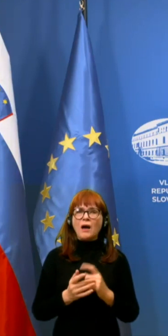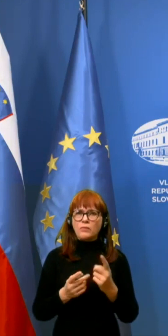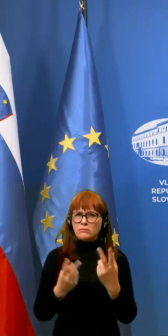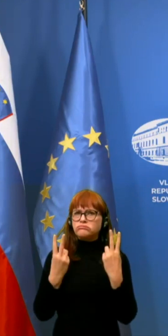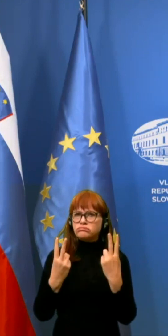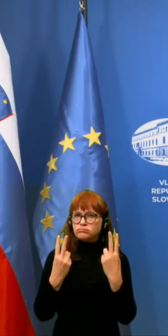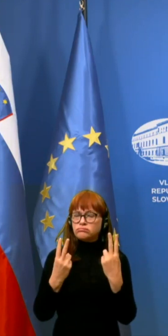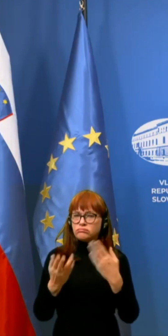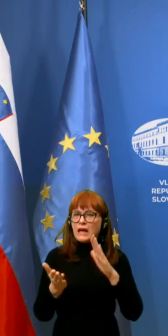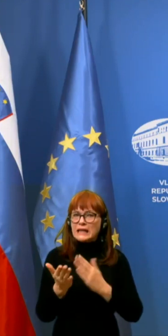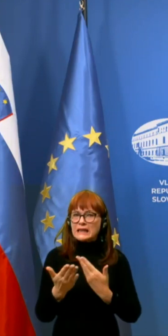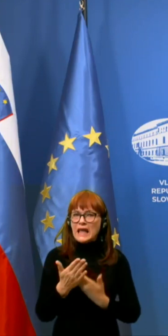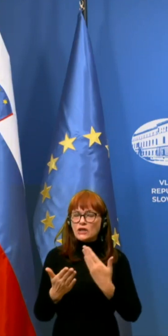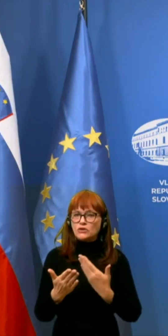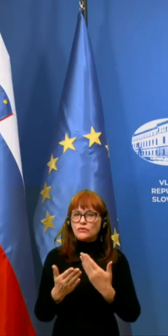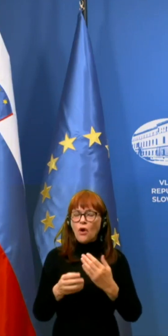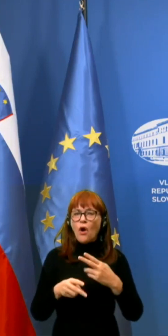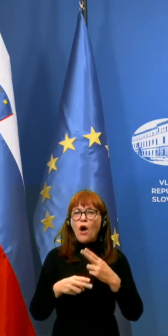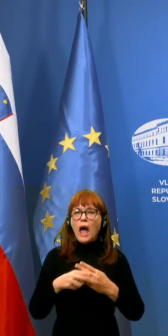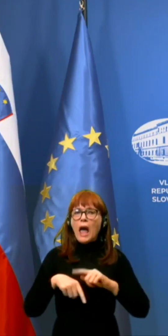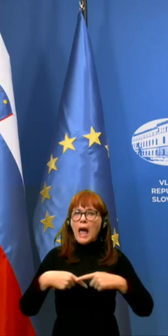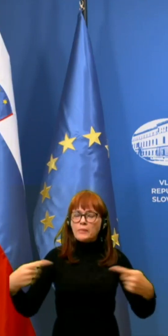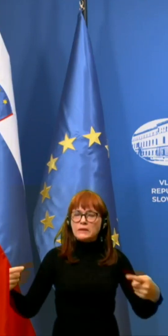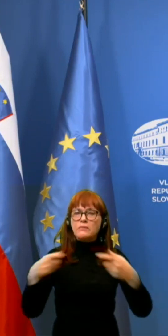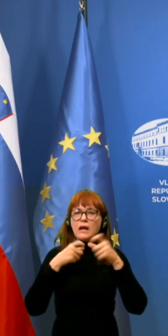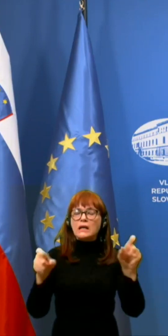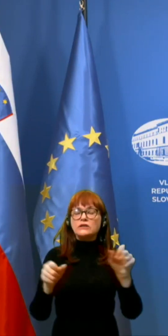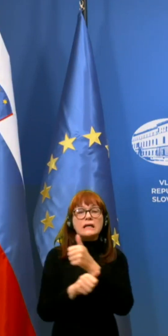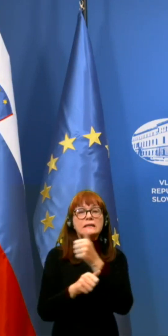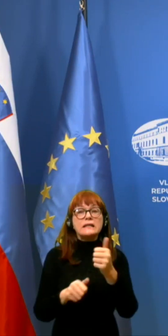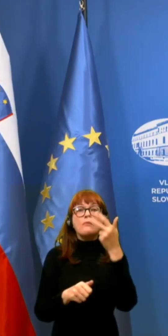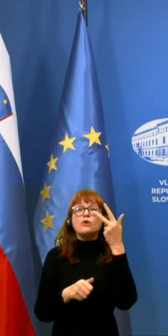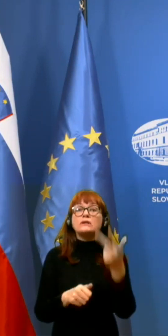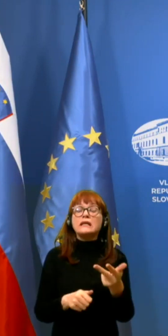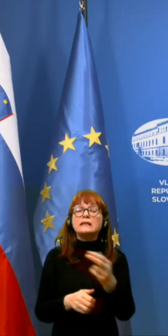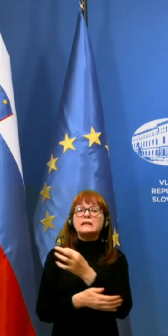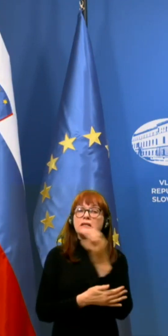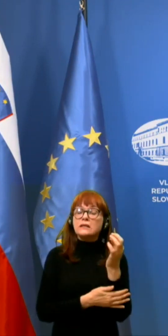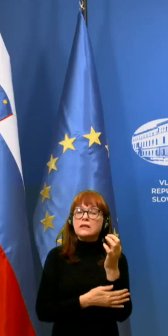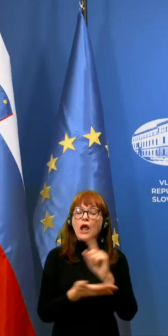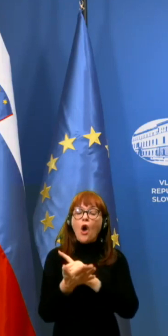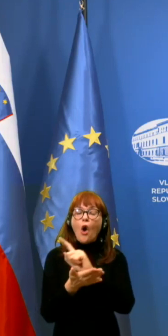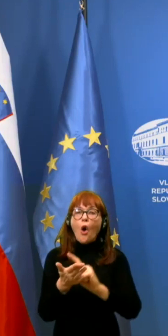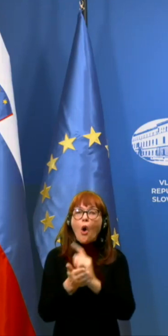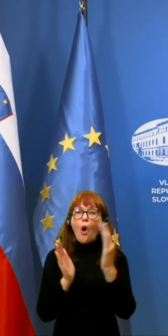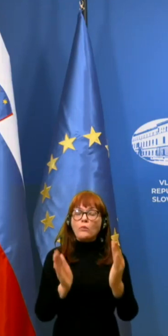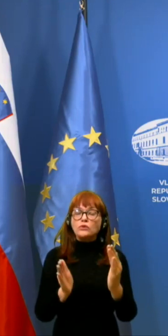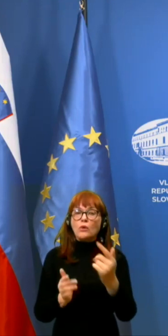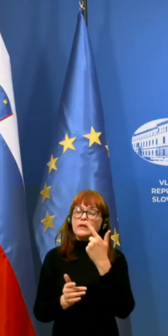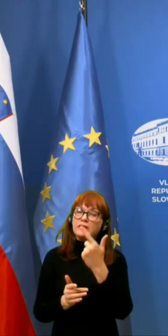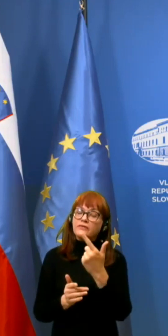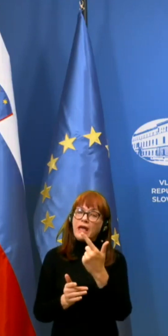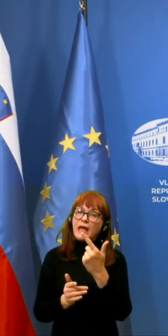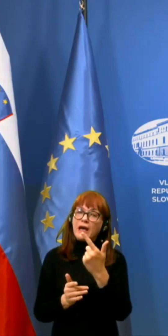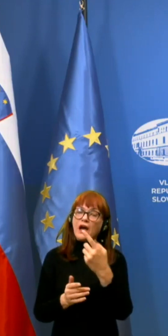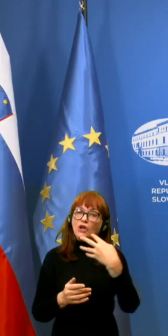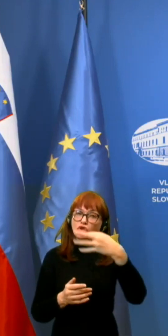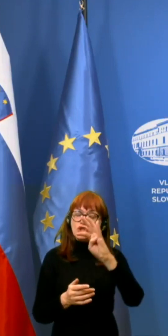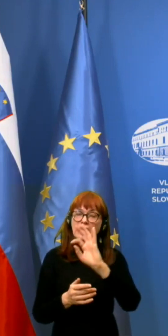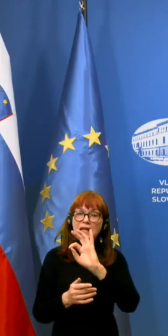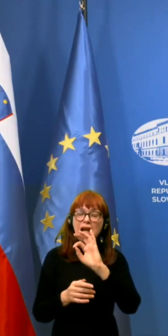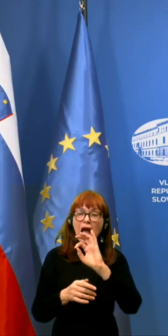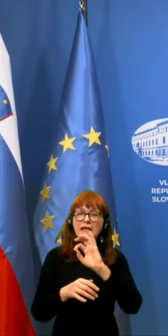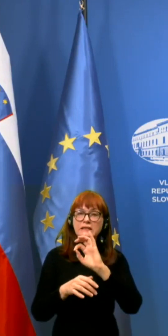je dejstvo, da je epidemija razglašena le za 30 dni, le za obdobje dveh 14 dnevnih